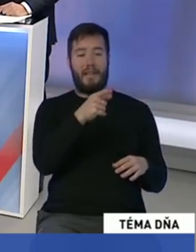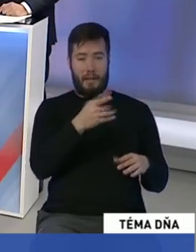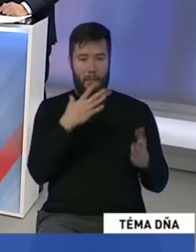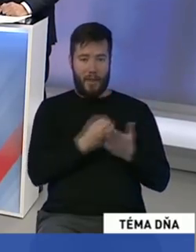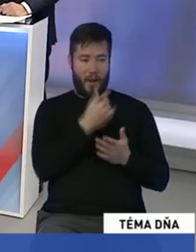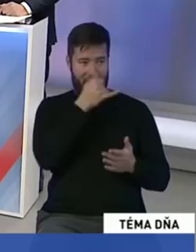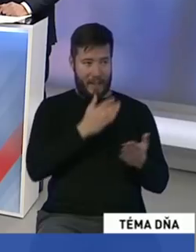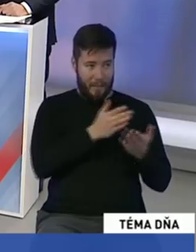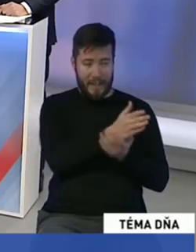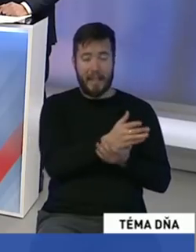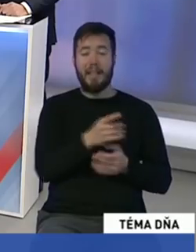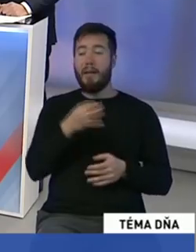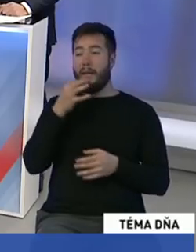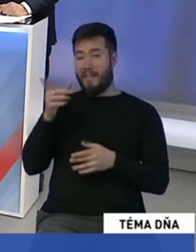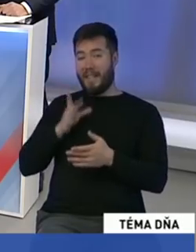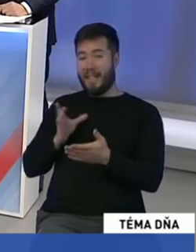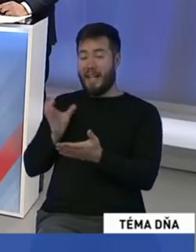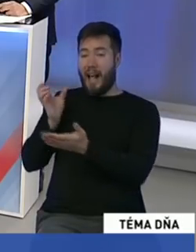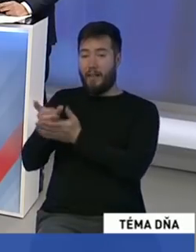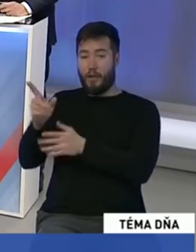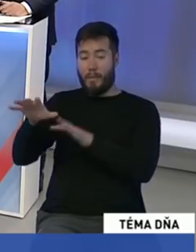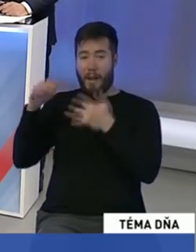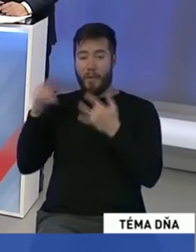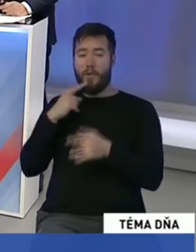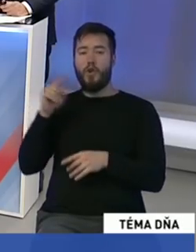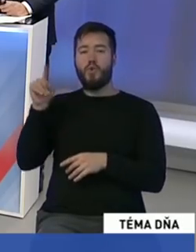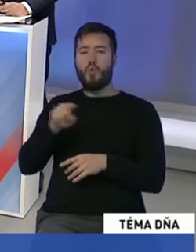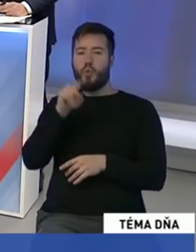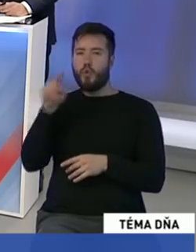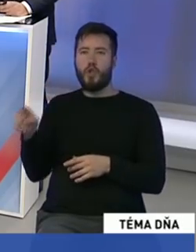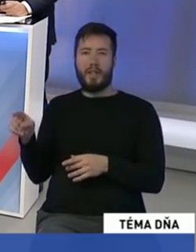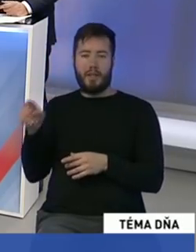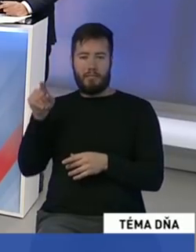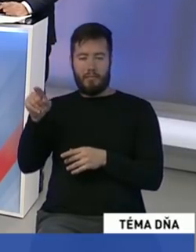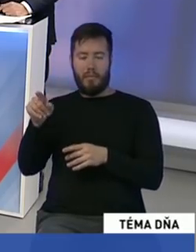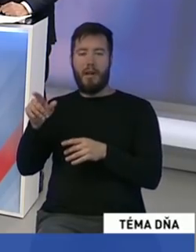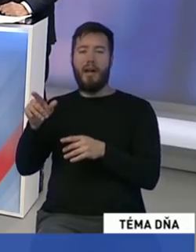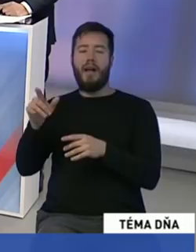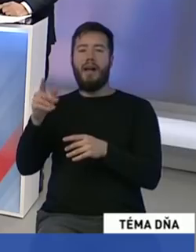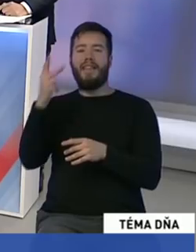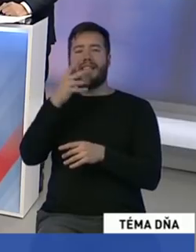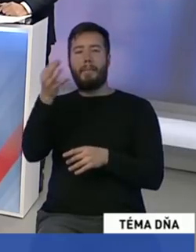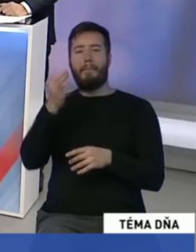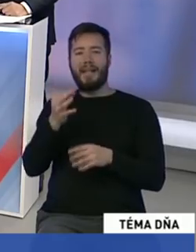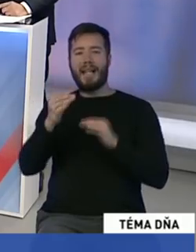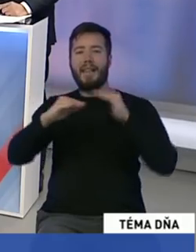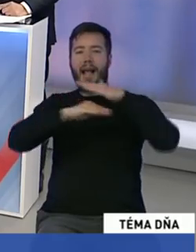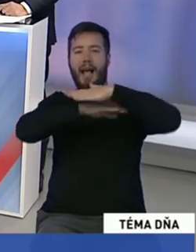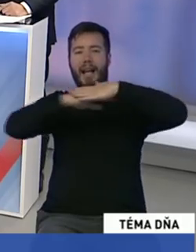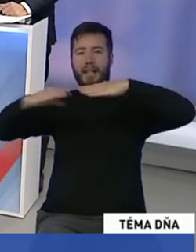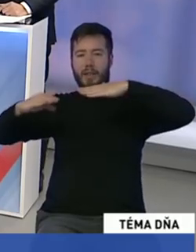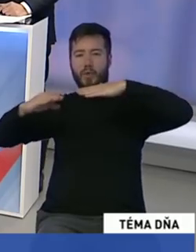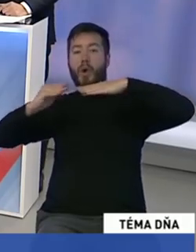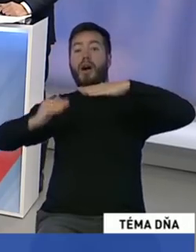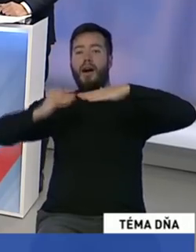aj, aby ste presadili teda zmenu súčasnej legislatívy a to zrušiť 30% petyčné quórum. Prečo ste teda proti hazardu a ako by ste